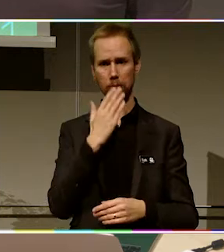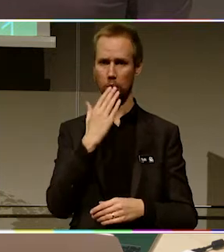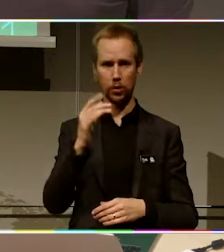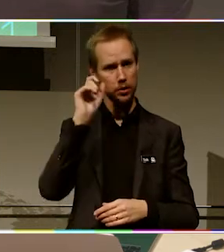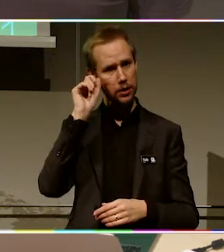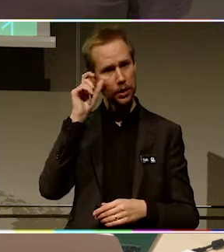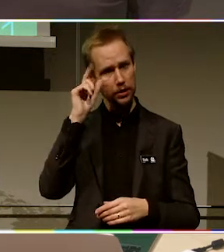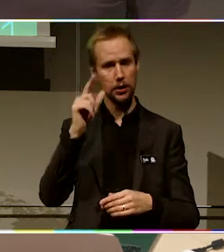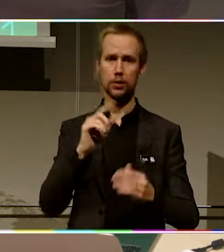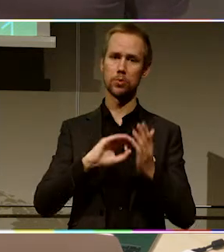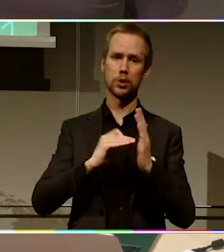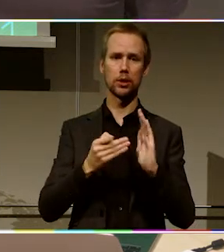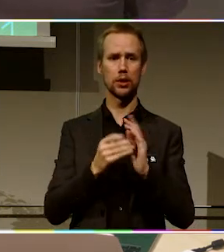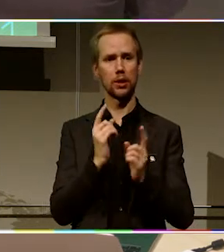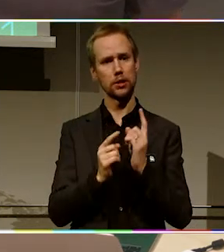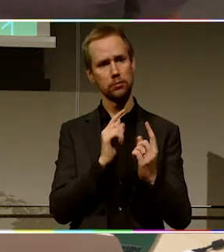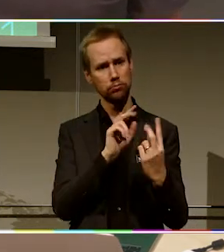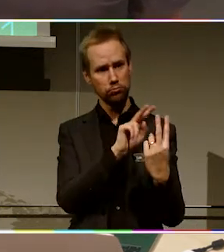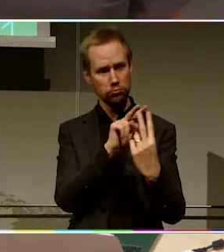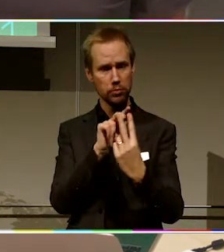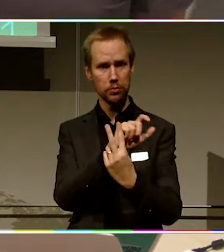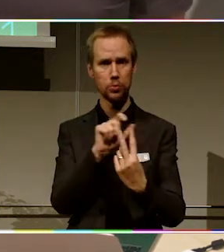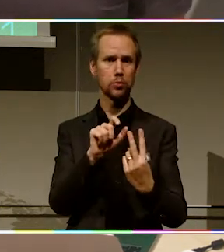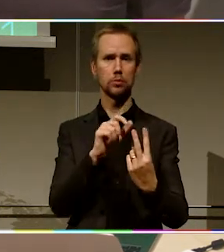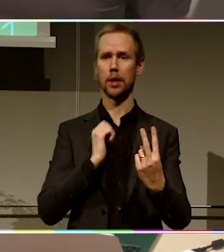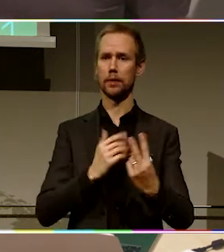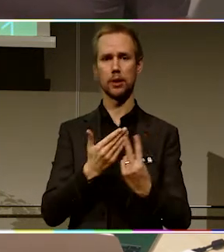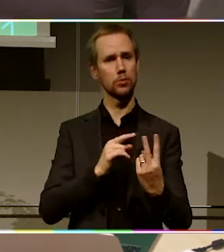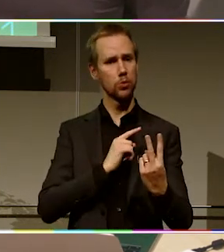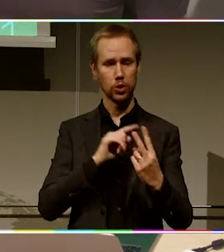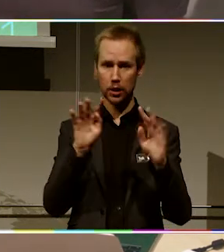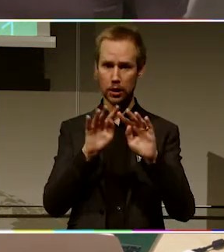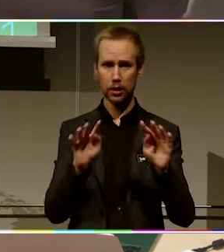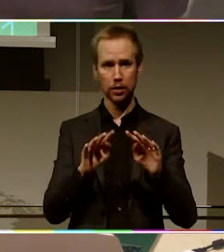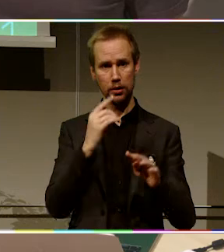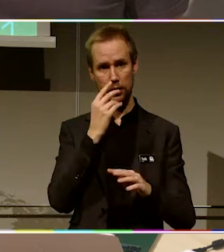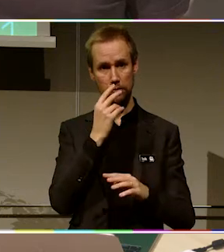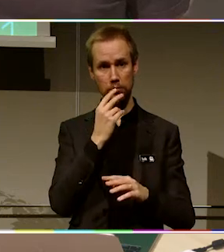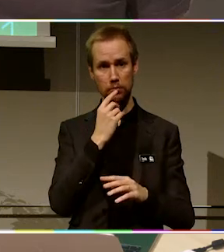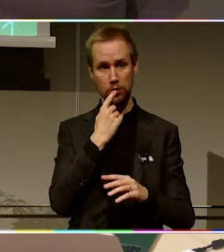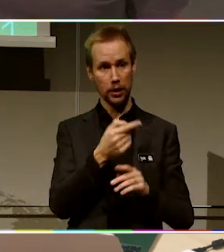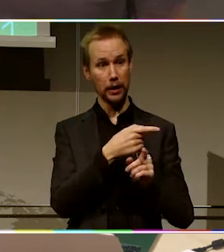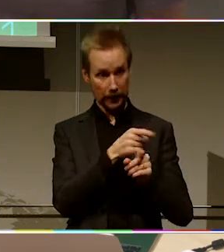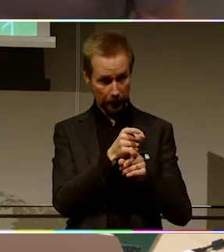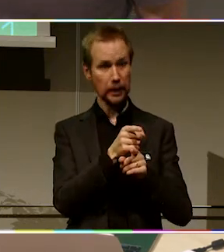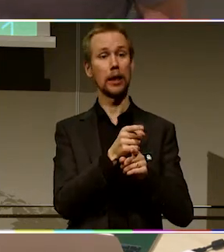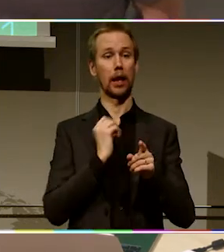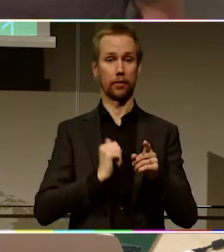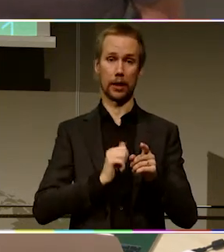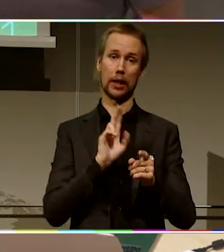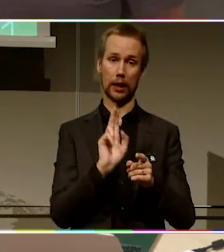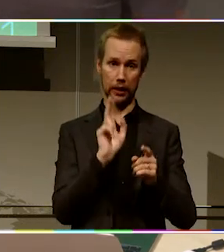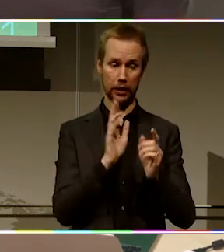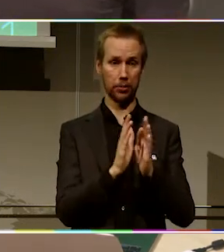där generationerna som inte är så mycket på internet som vi har lärt oss Och säga ni kan slå upp saker i böcker och skriva in det i det här fältet och göra internet